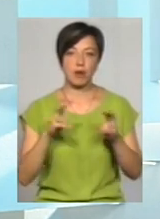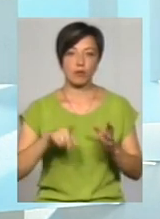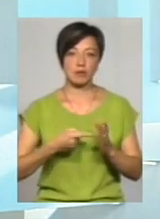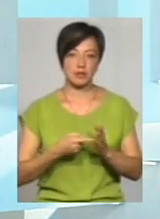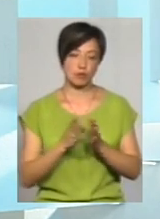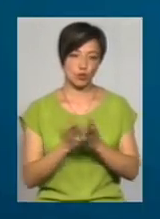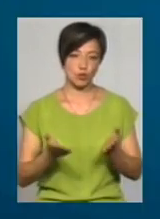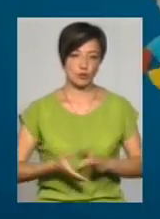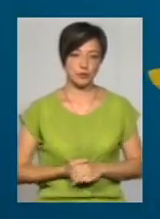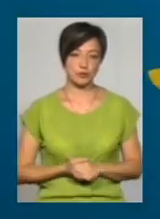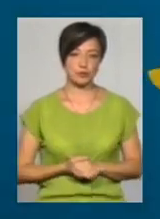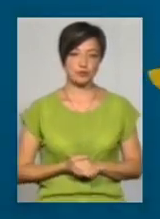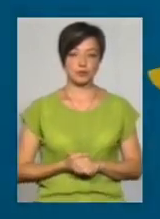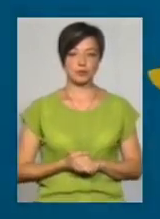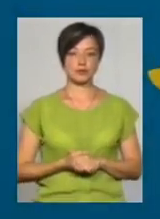в місті. Прошу.